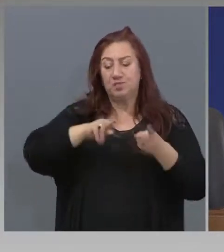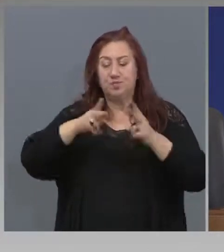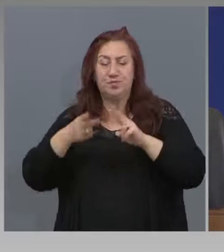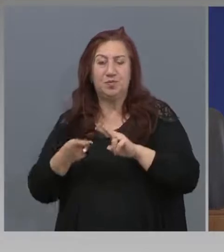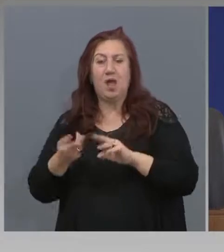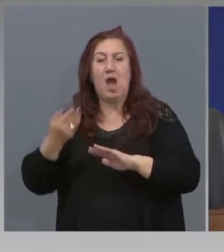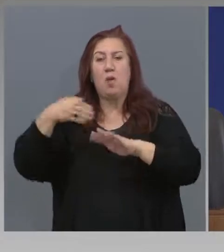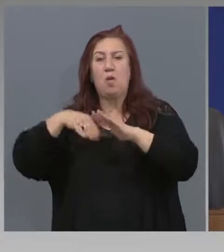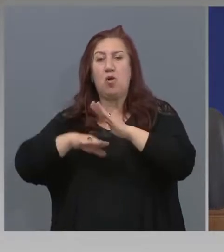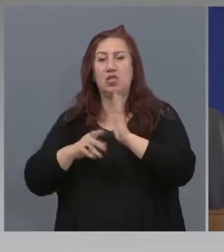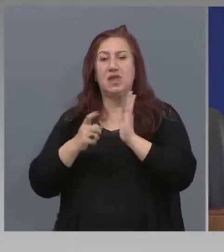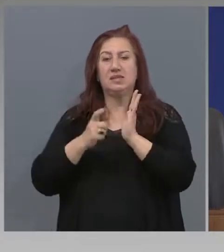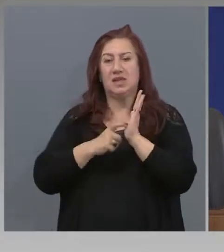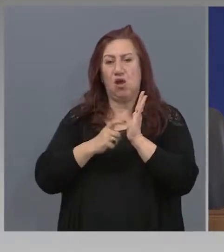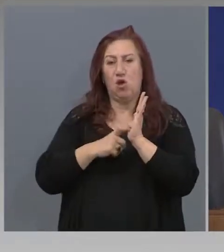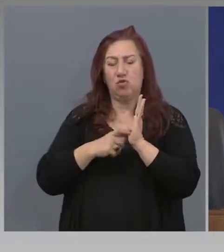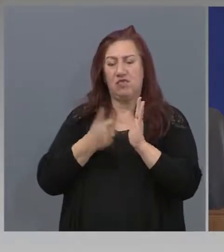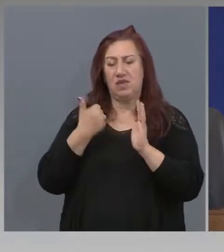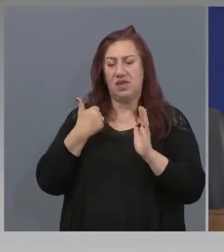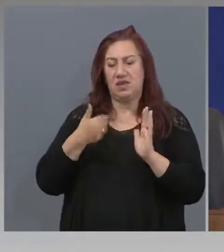на сервоопасването. Благодаря.